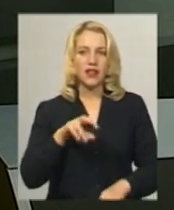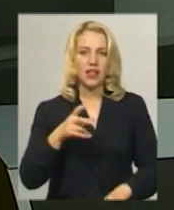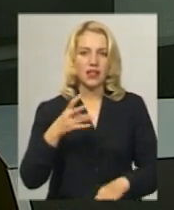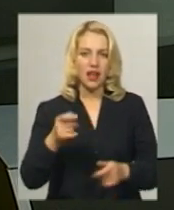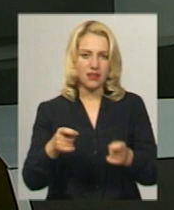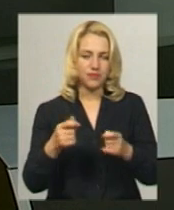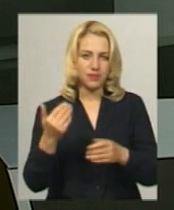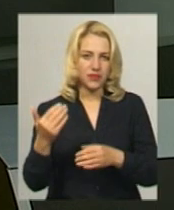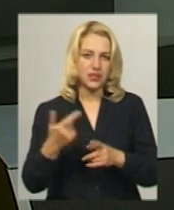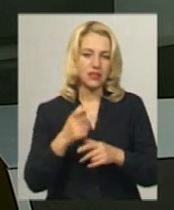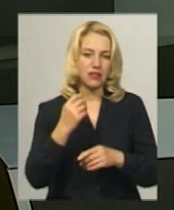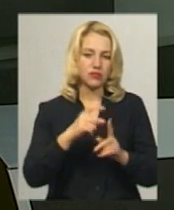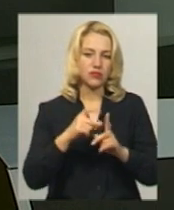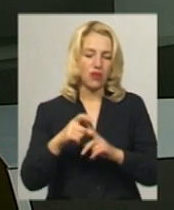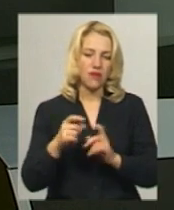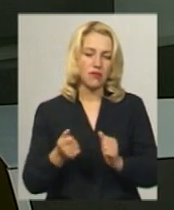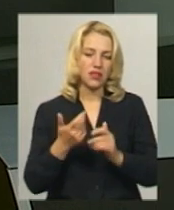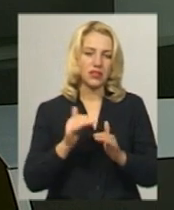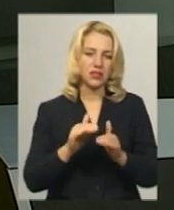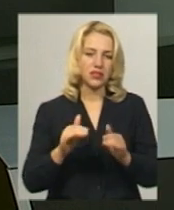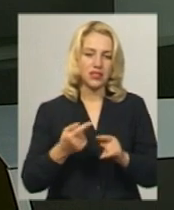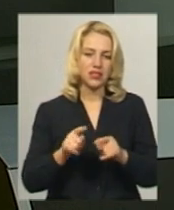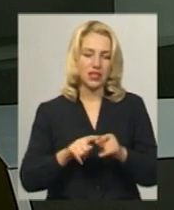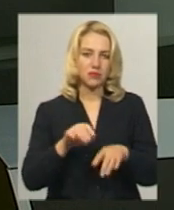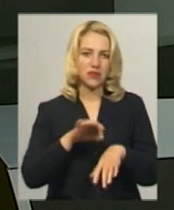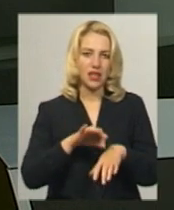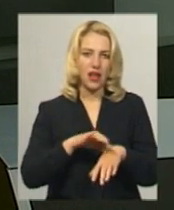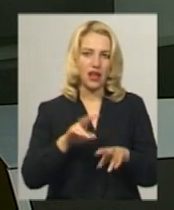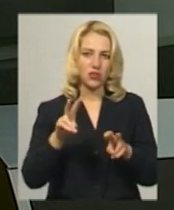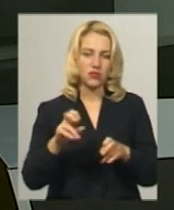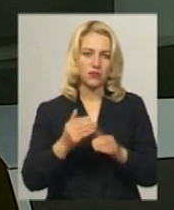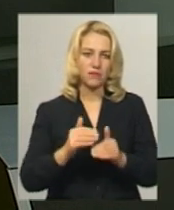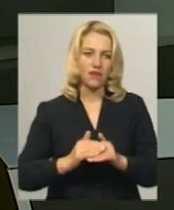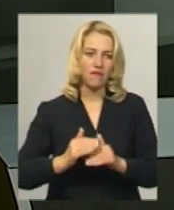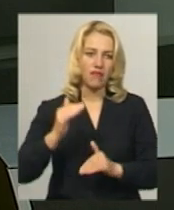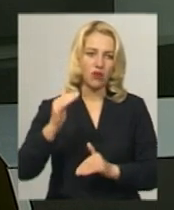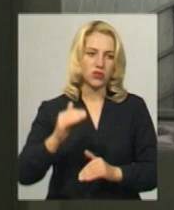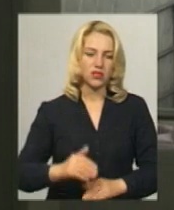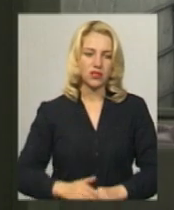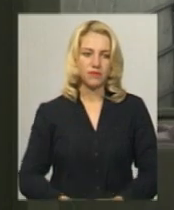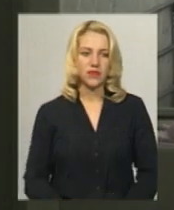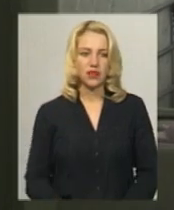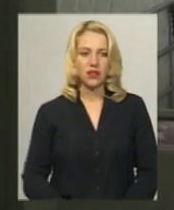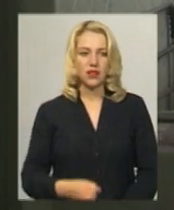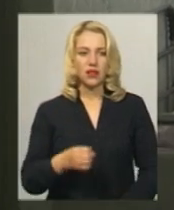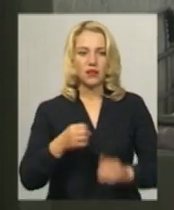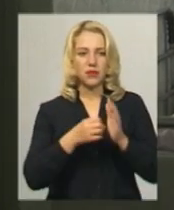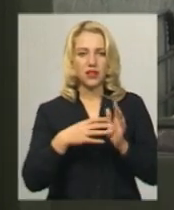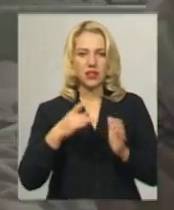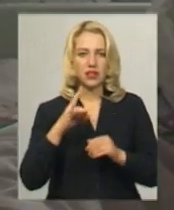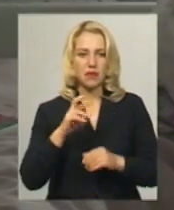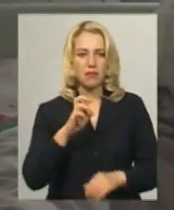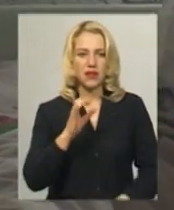За її словами, кількість дітей з цим діагнозом на Хмельниччині за останній місяць виросла. П'ятнадцятирічний Микола